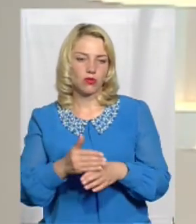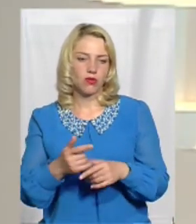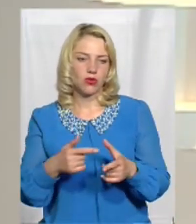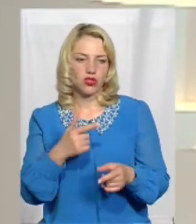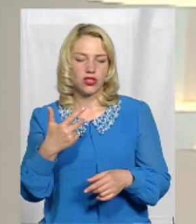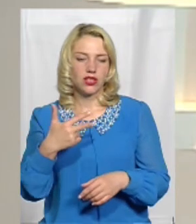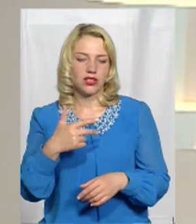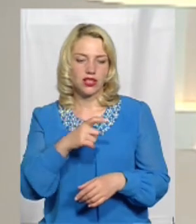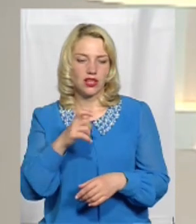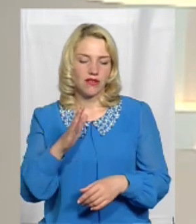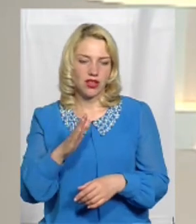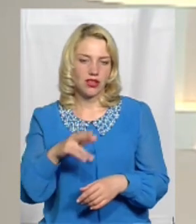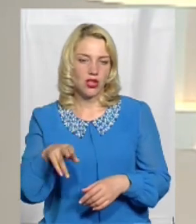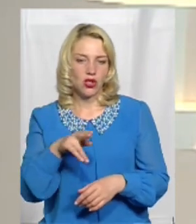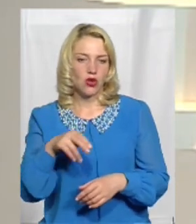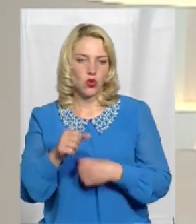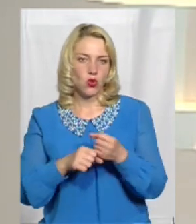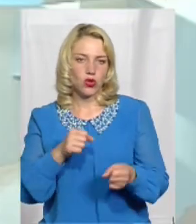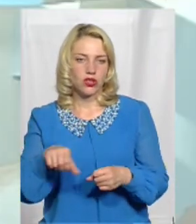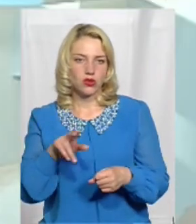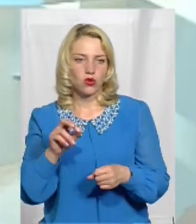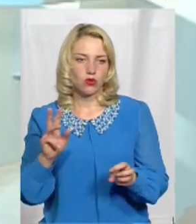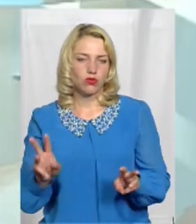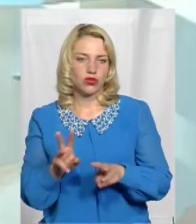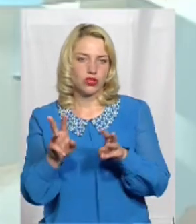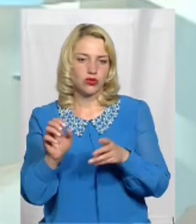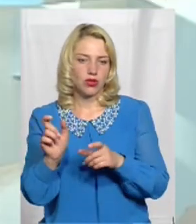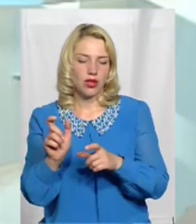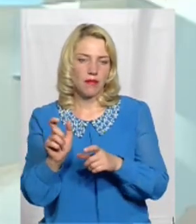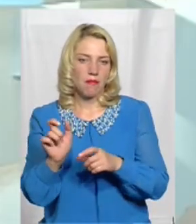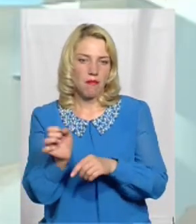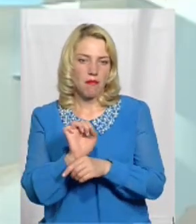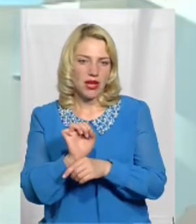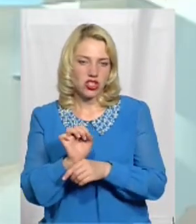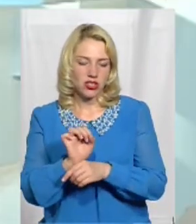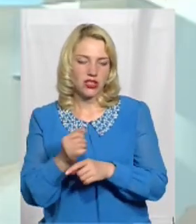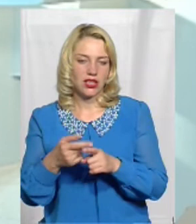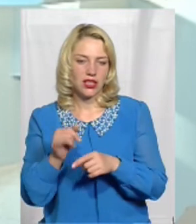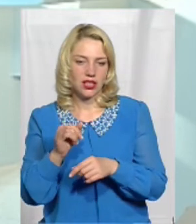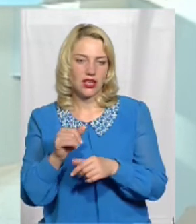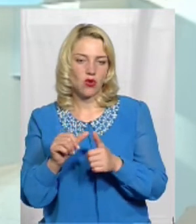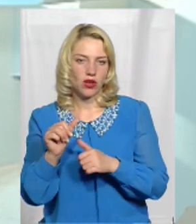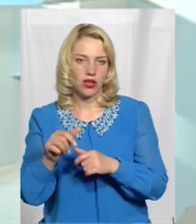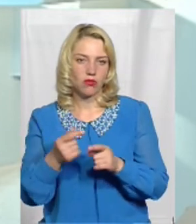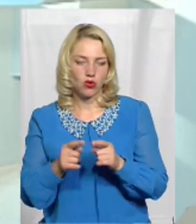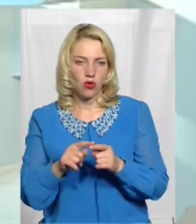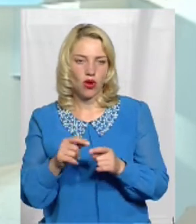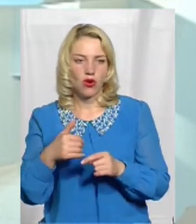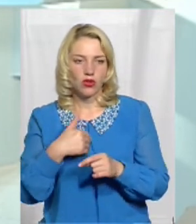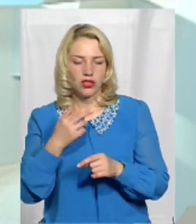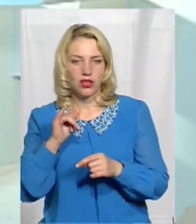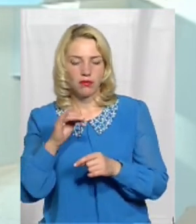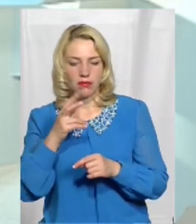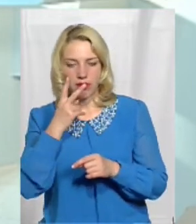-хвилинний доїзд до пожежної машини І, крім того, ми хотіли б все-таки